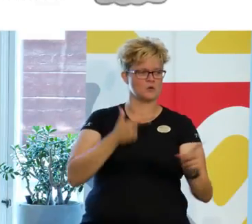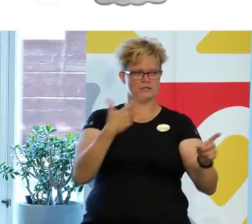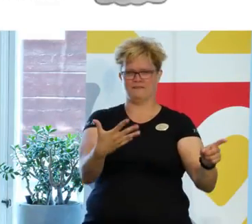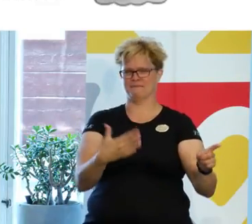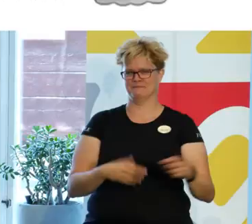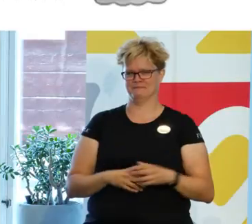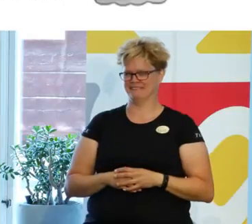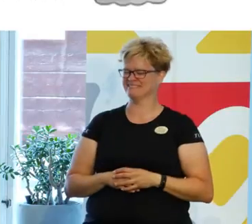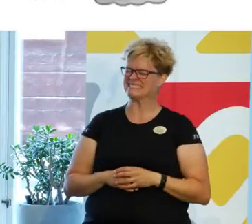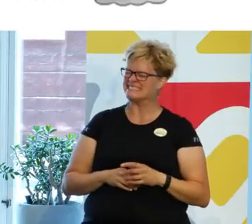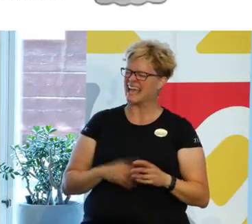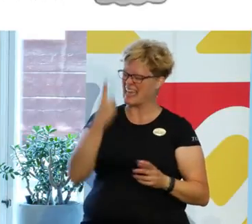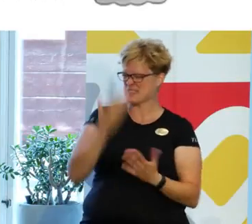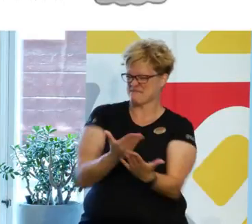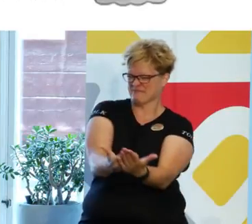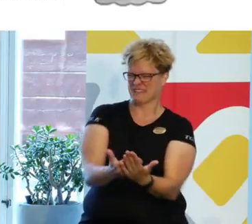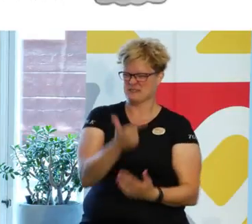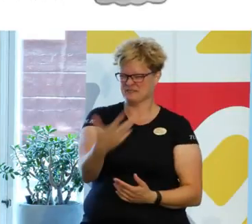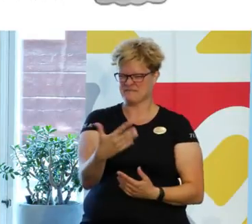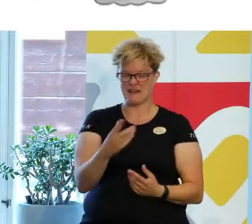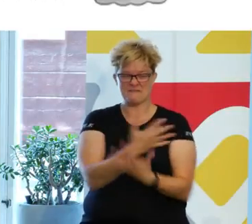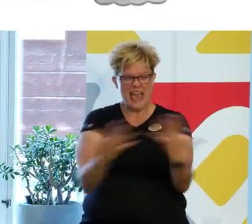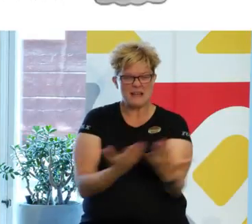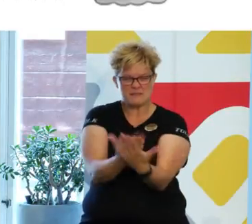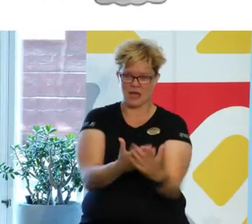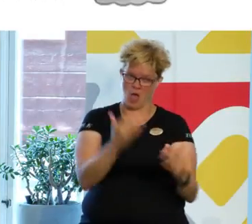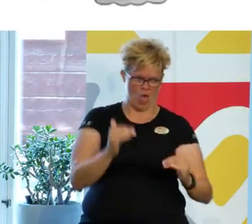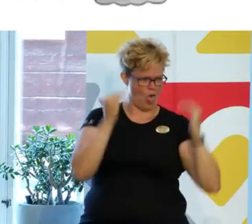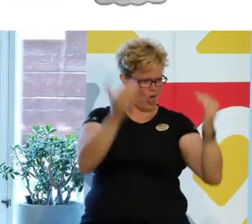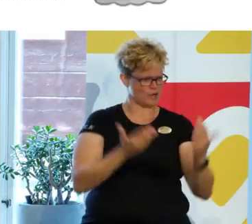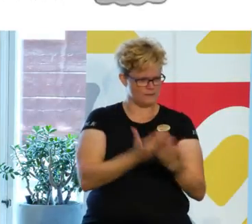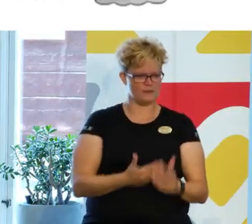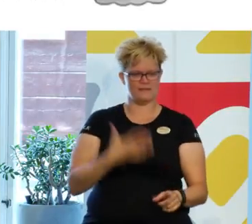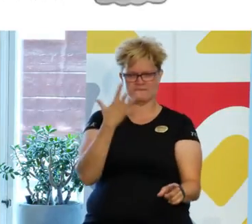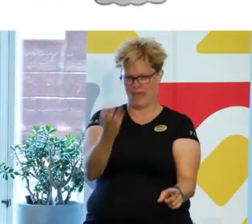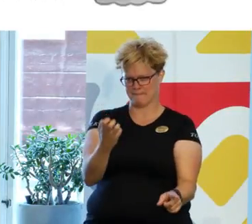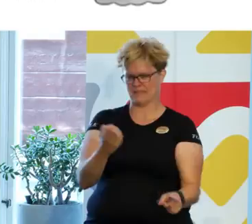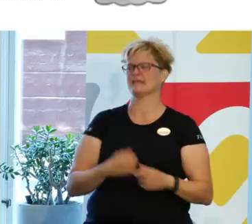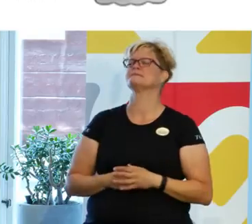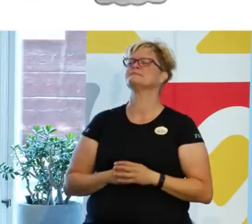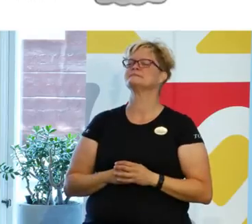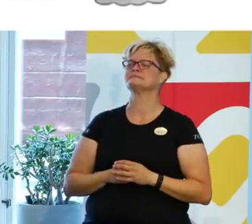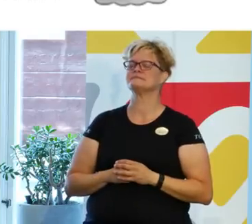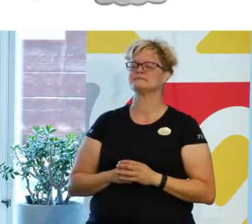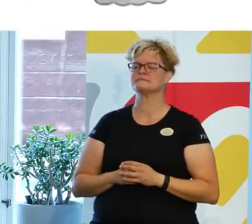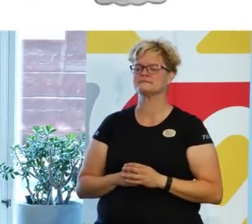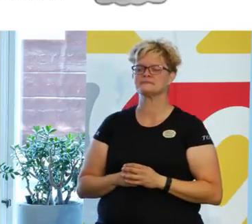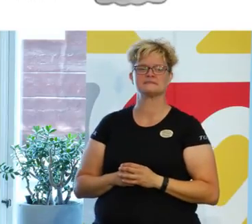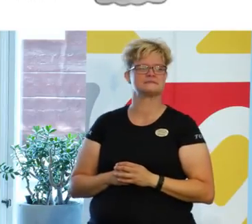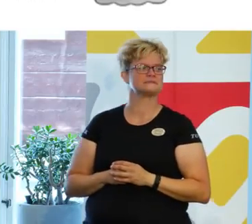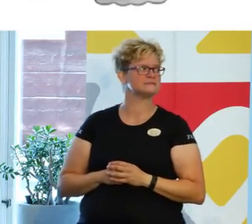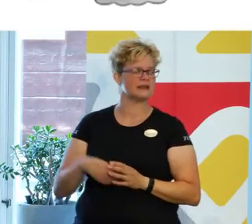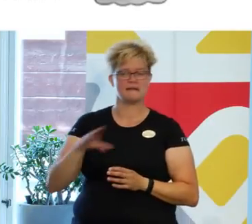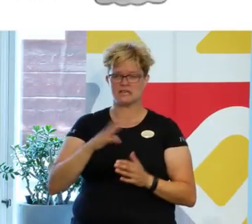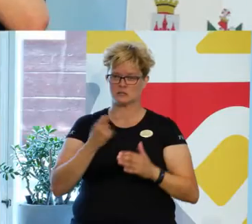75 är ett bud. Har vi några fler bud? Ett ganska högt bud. 50. Nu har vi